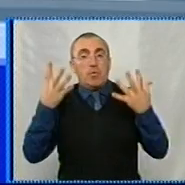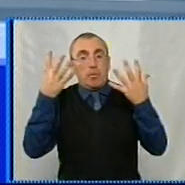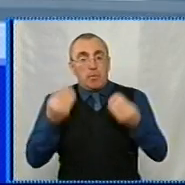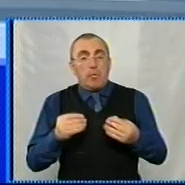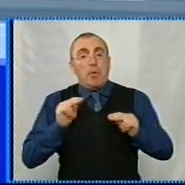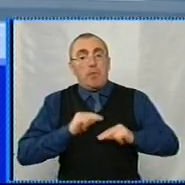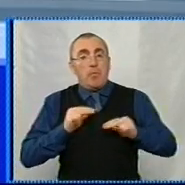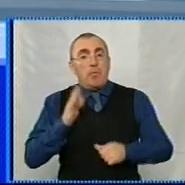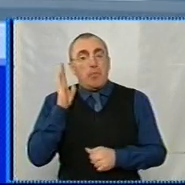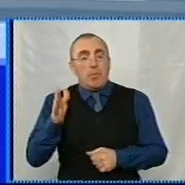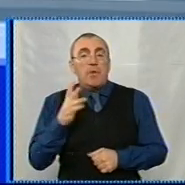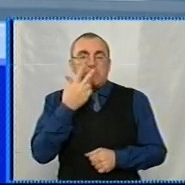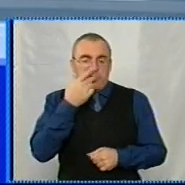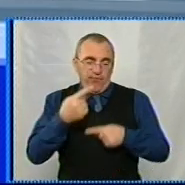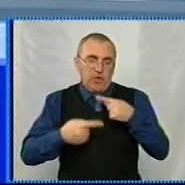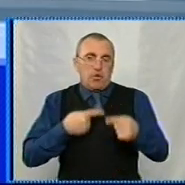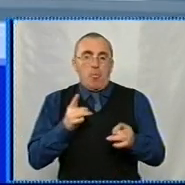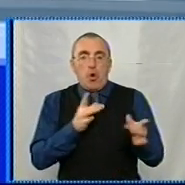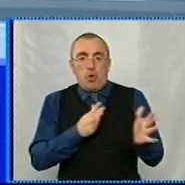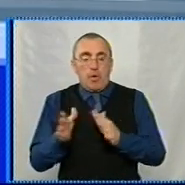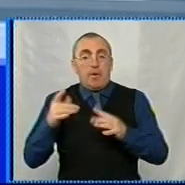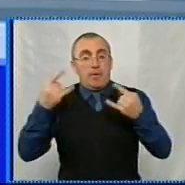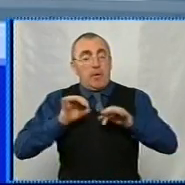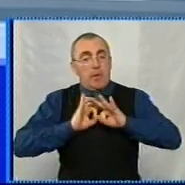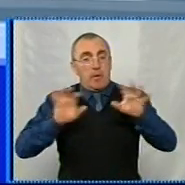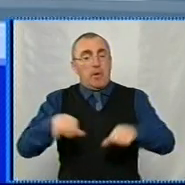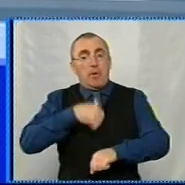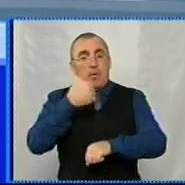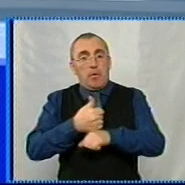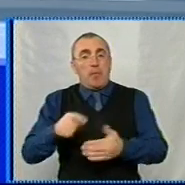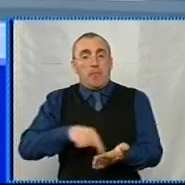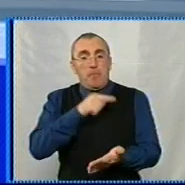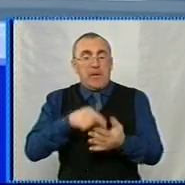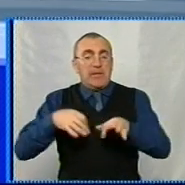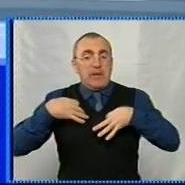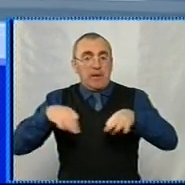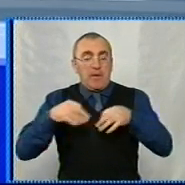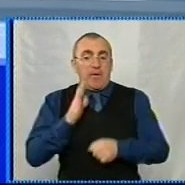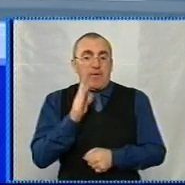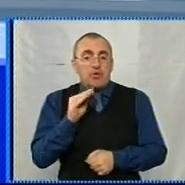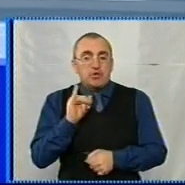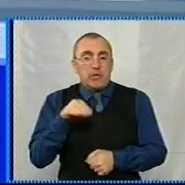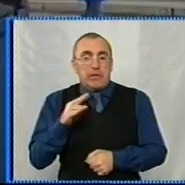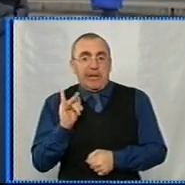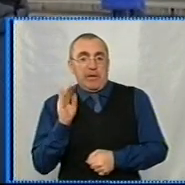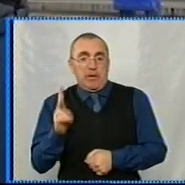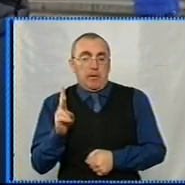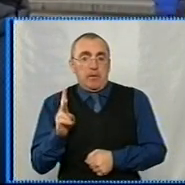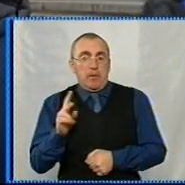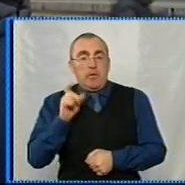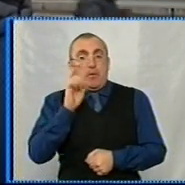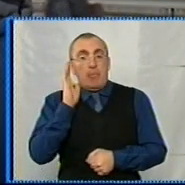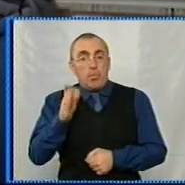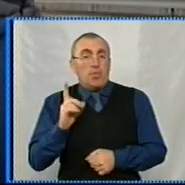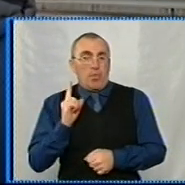працюватимуть у звичному режимі. Про це Суспільному розповів начальник міського управління транспорту Віктор Житник. Буде він